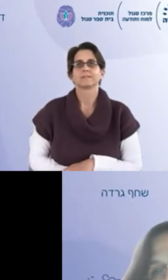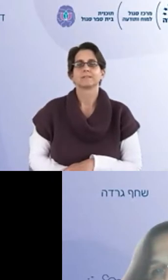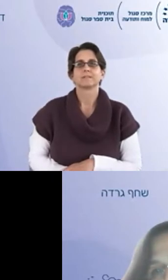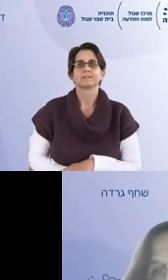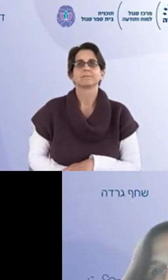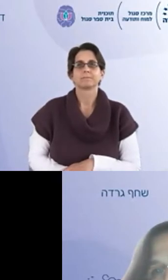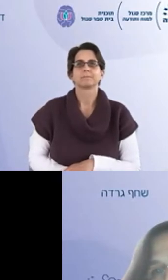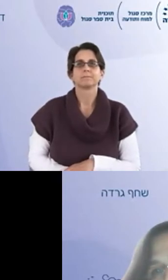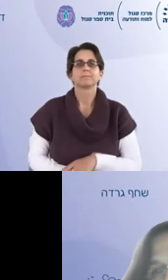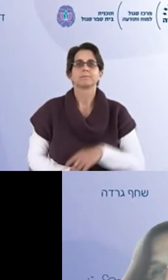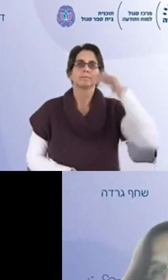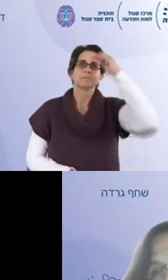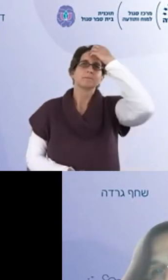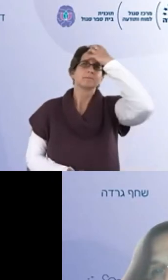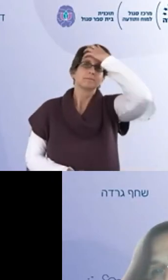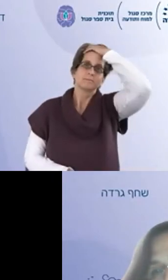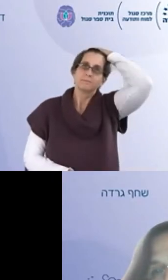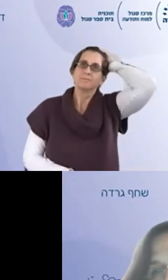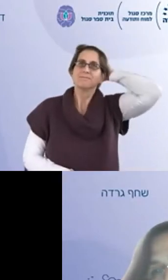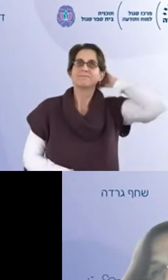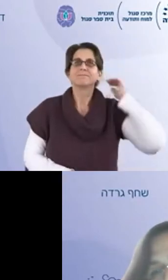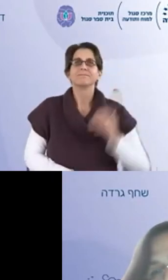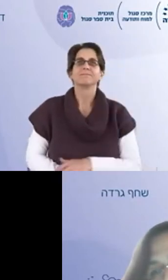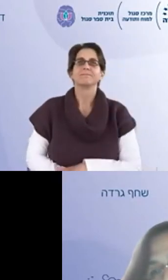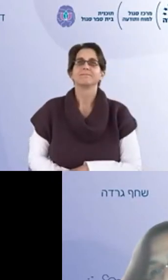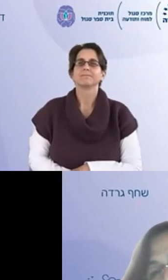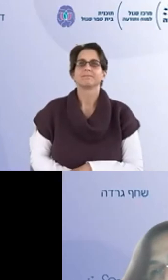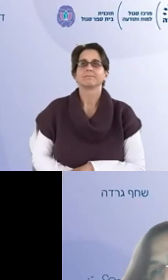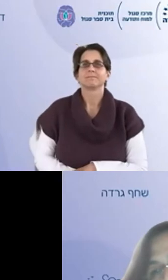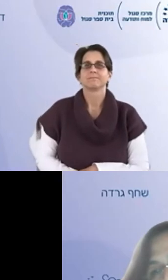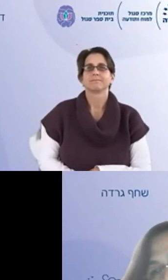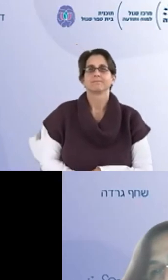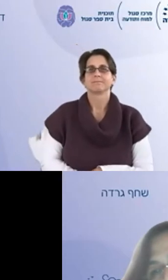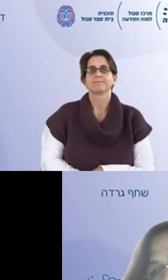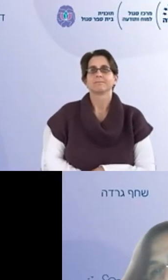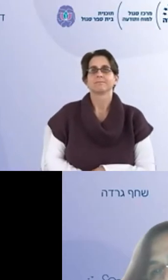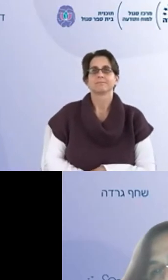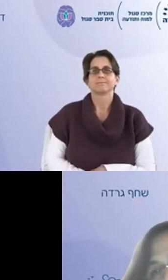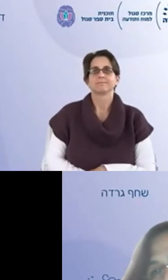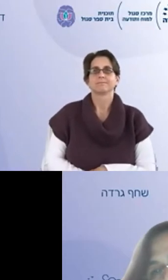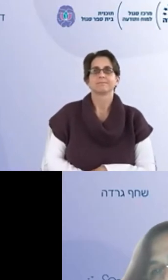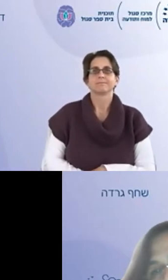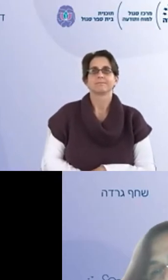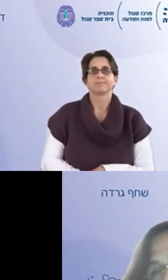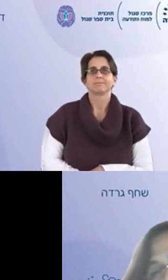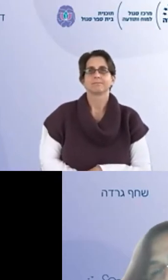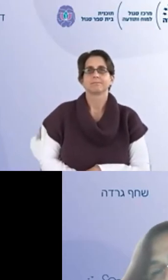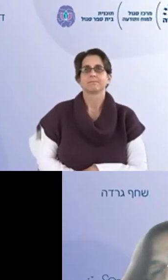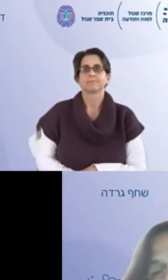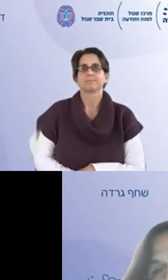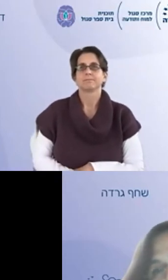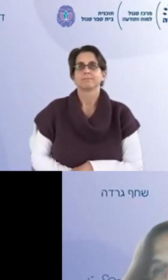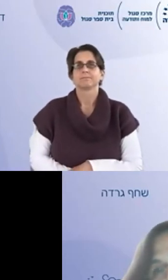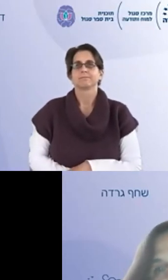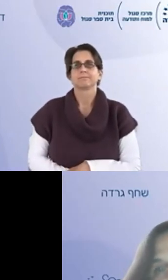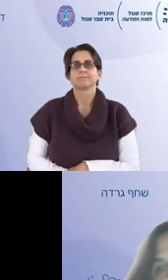שניות אולי דקה פחות מדקה נשמתי אוויר קר הסתכלתי על השמש היה הננות מי שראה לא